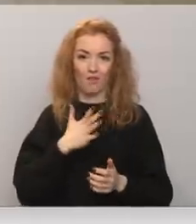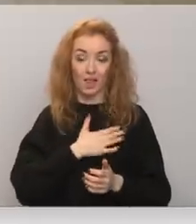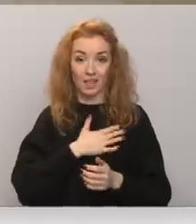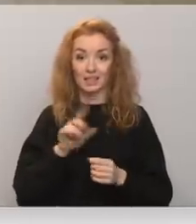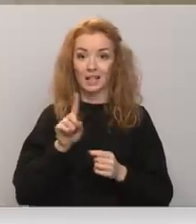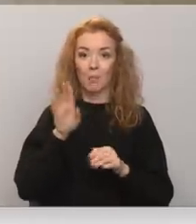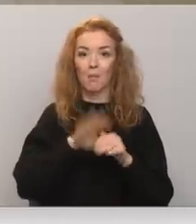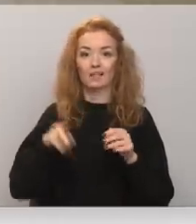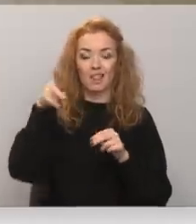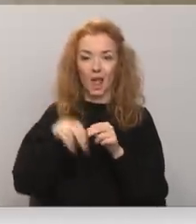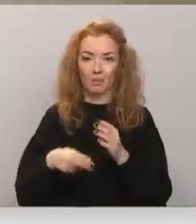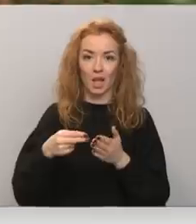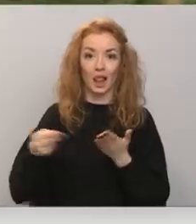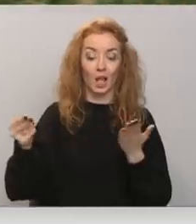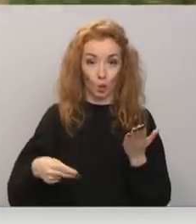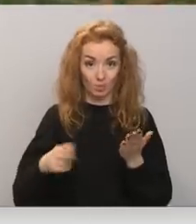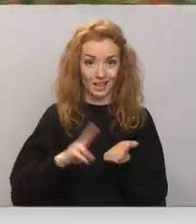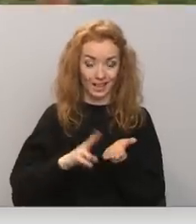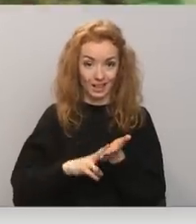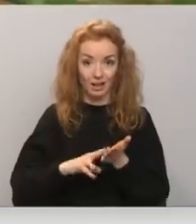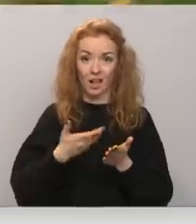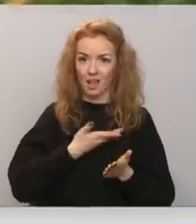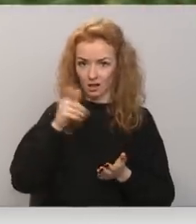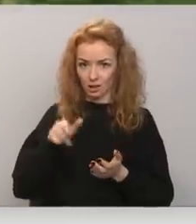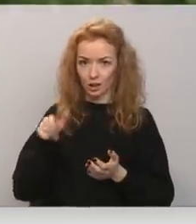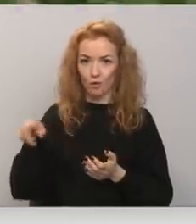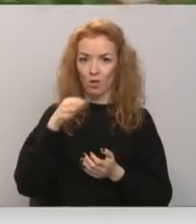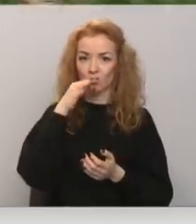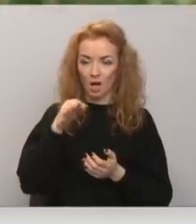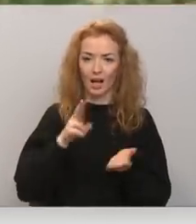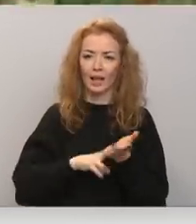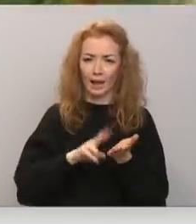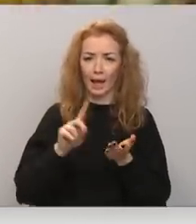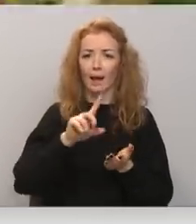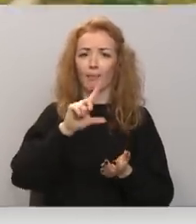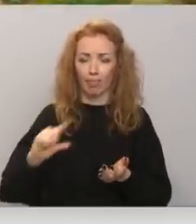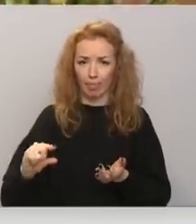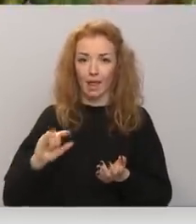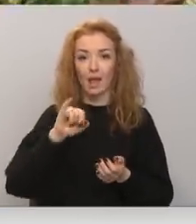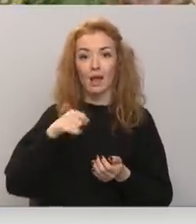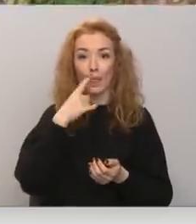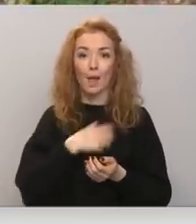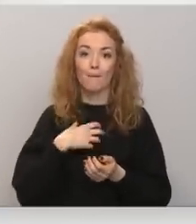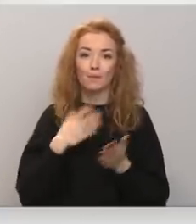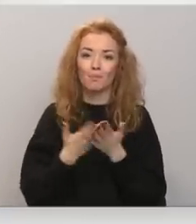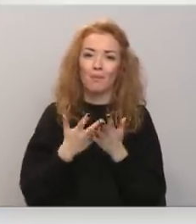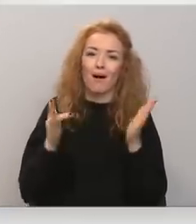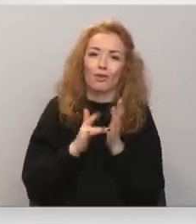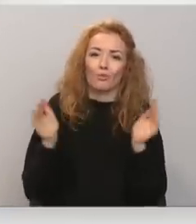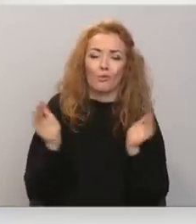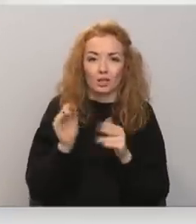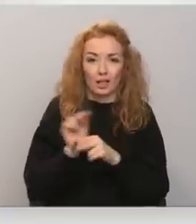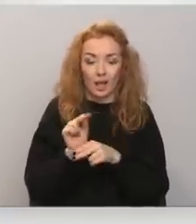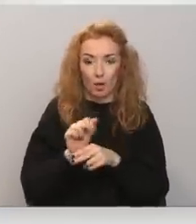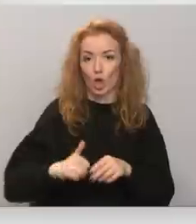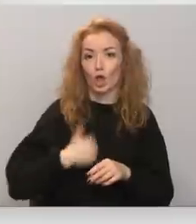noslēgta bestermiņa īras līgumi. Iedzīvotai neslēpja, ka īra scēna ir zēma. Ja nepieciešams kats neliels, remonts koptālpās